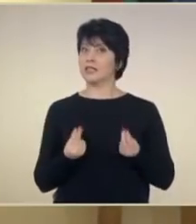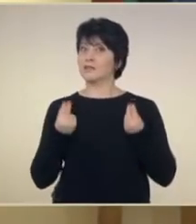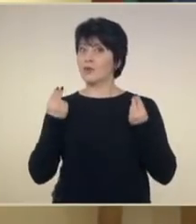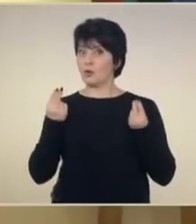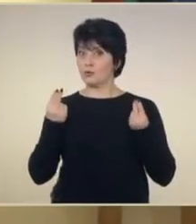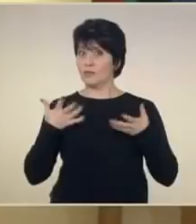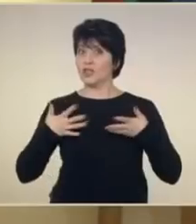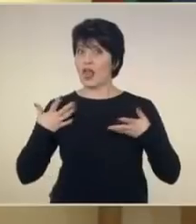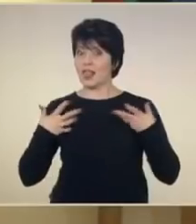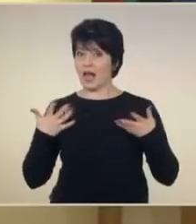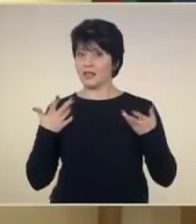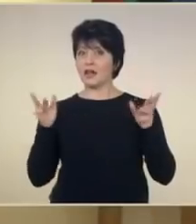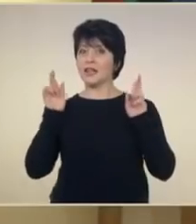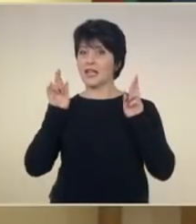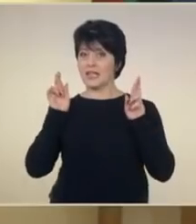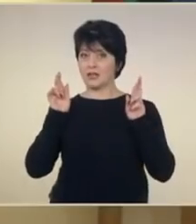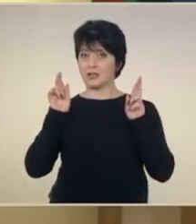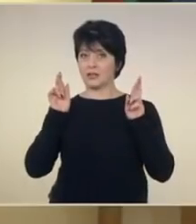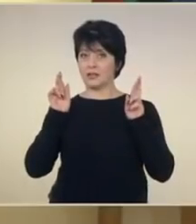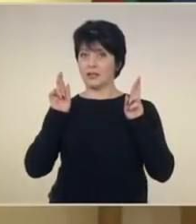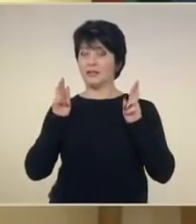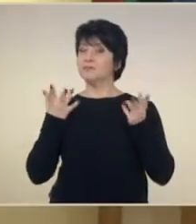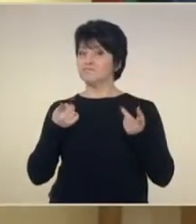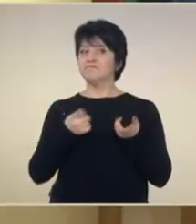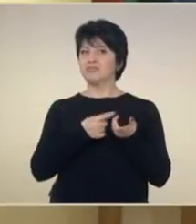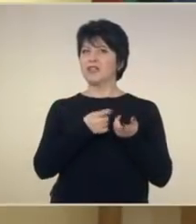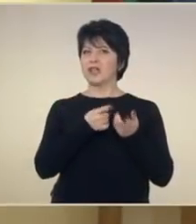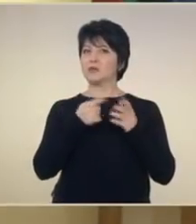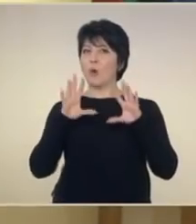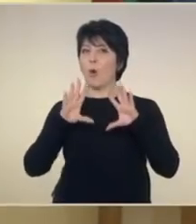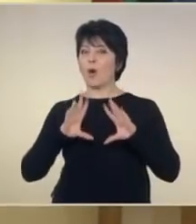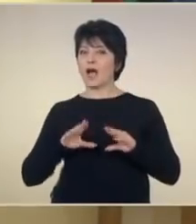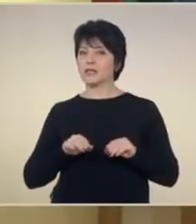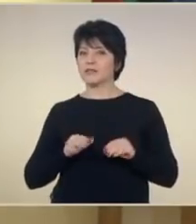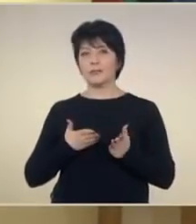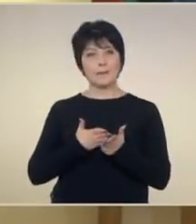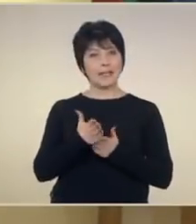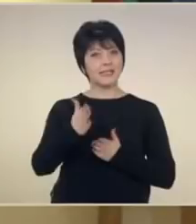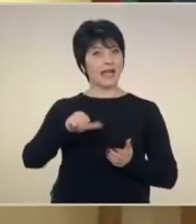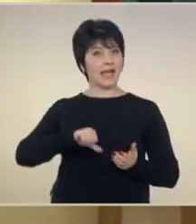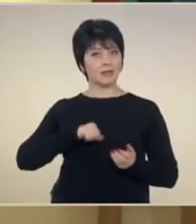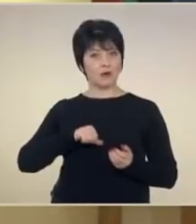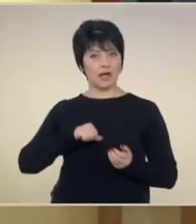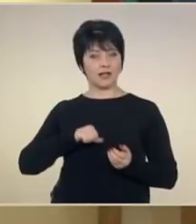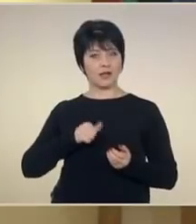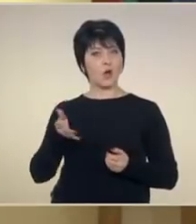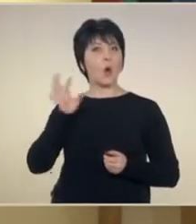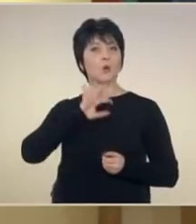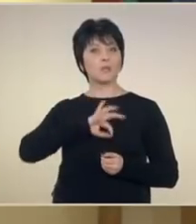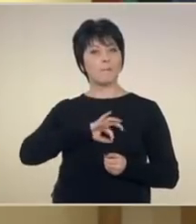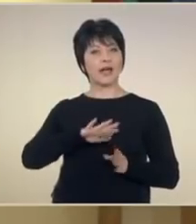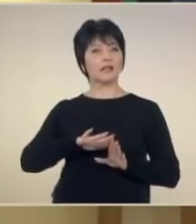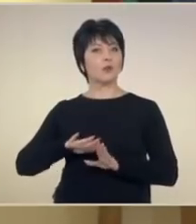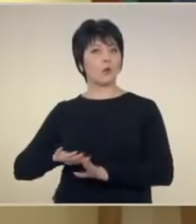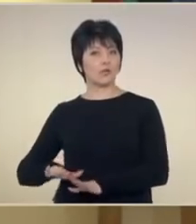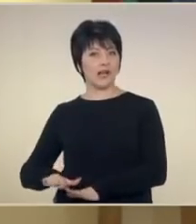надежди и заричания. Те често огасват още през януари. Успехът остава редом